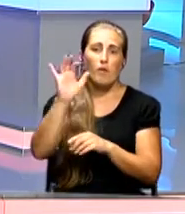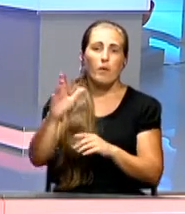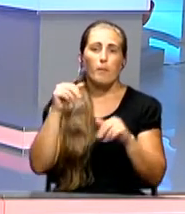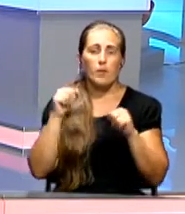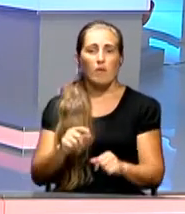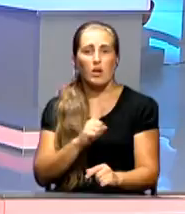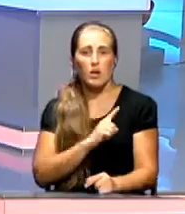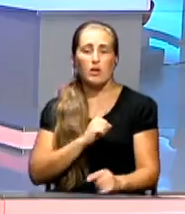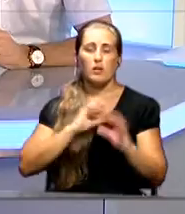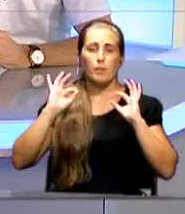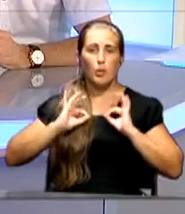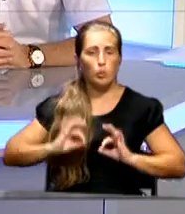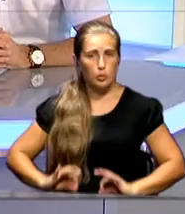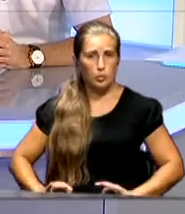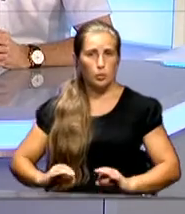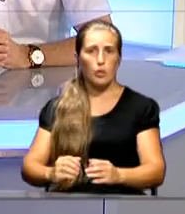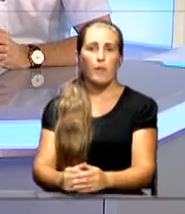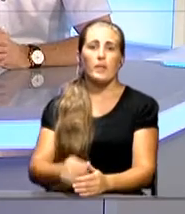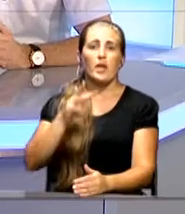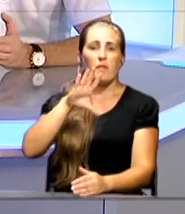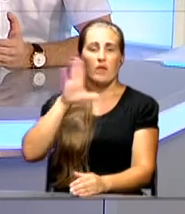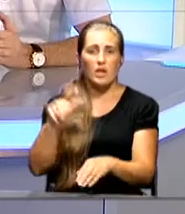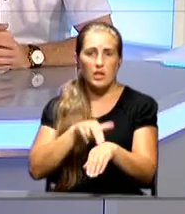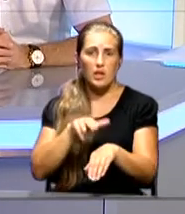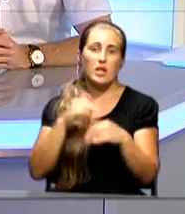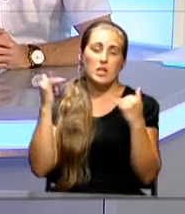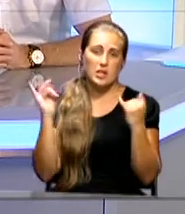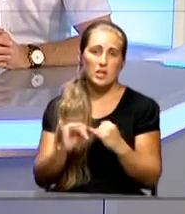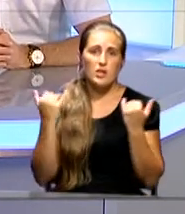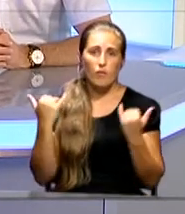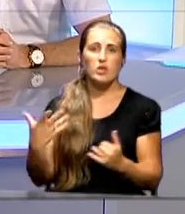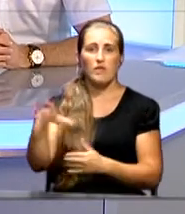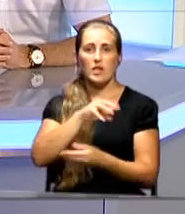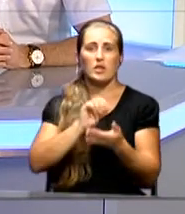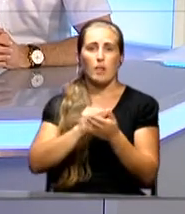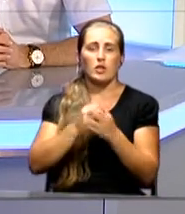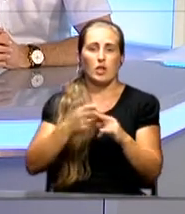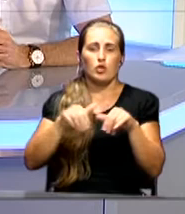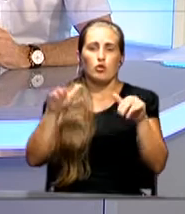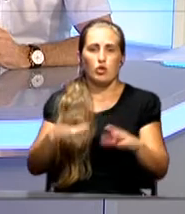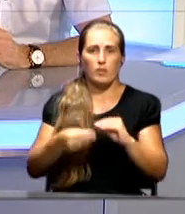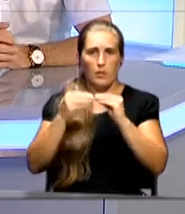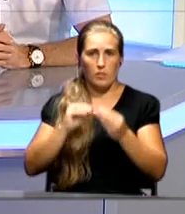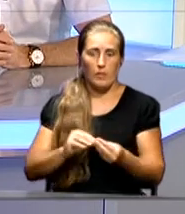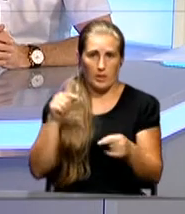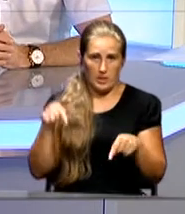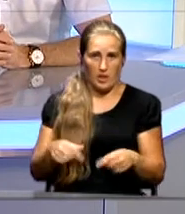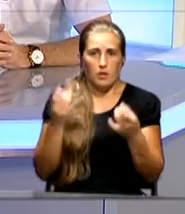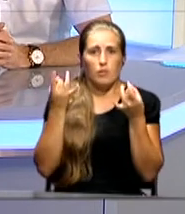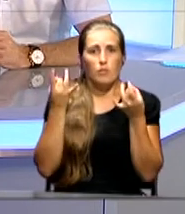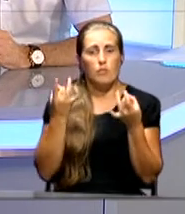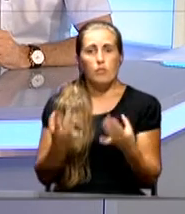органы, прокуратуру, в МВД. И сегодня все занимаются решением этой проблемы. Ну, здесь просто,